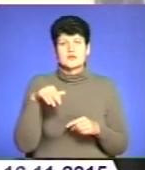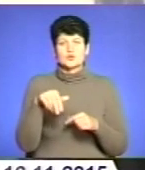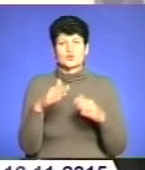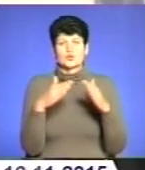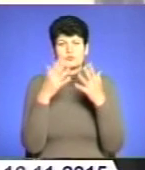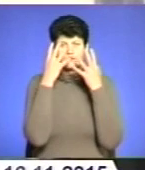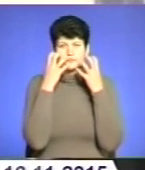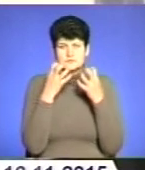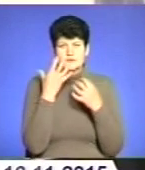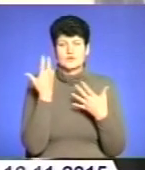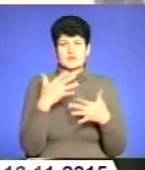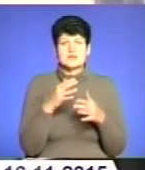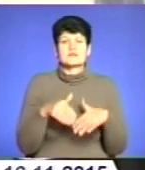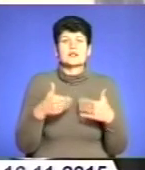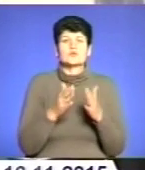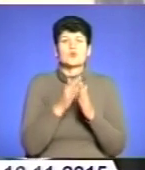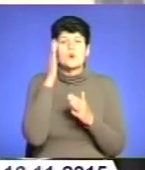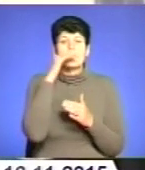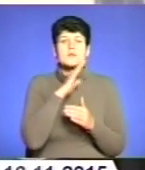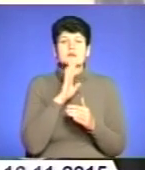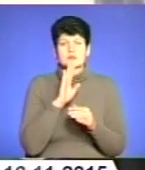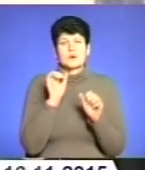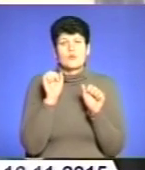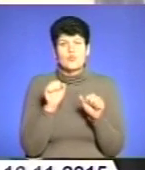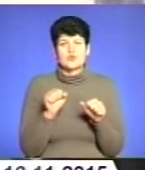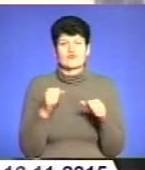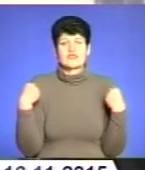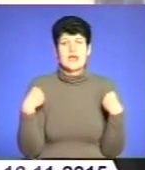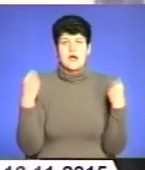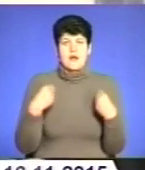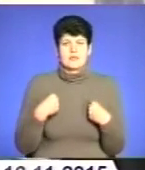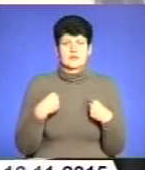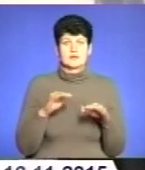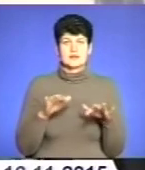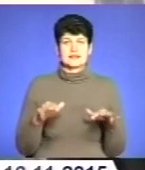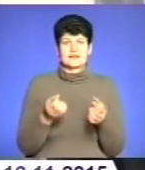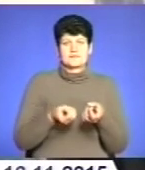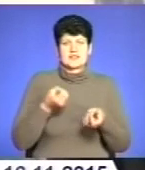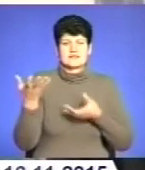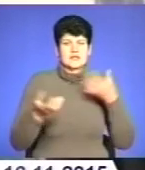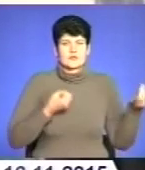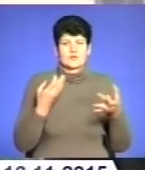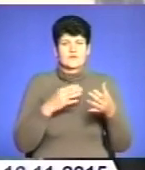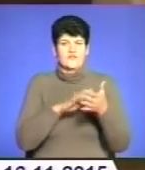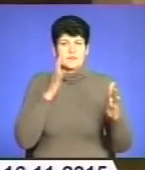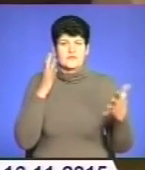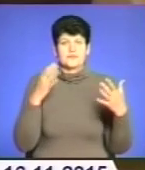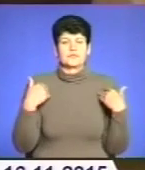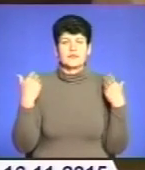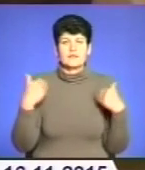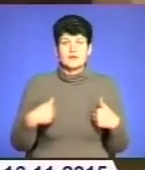звертаємося до батьків, при змозі одяг одяг світловідбиваючими елементами, щоб